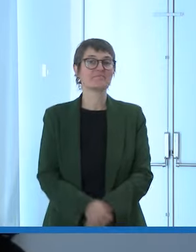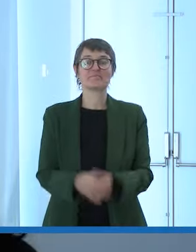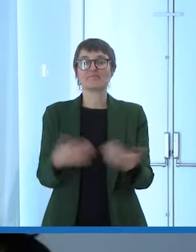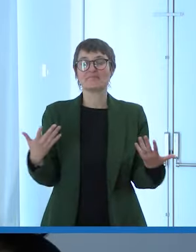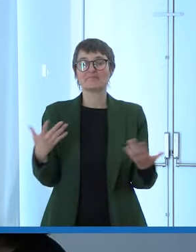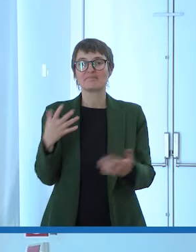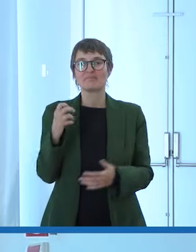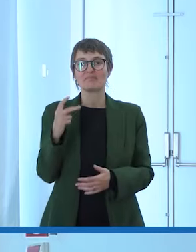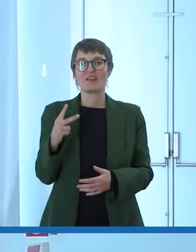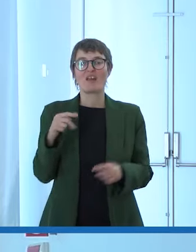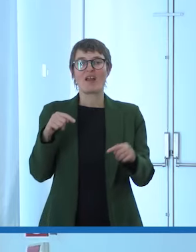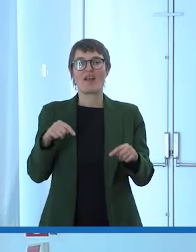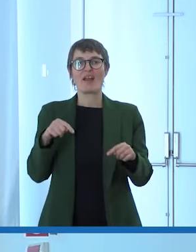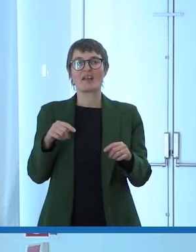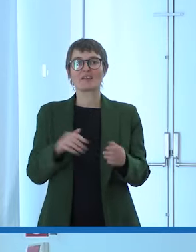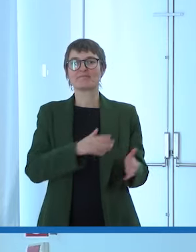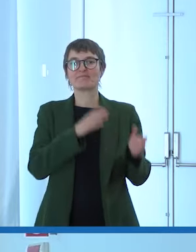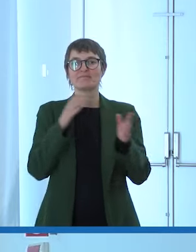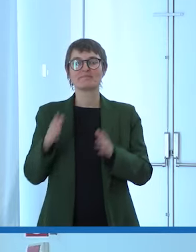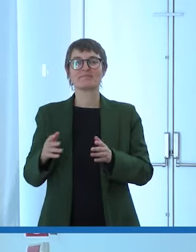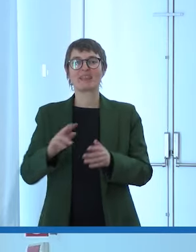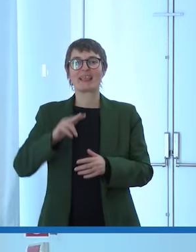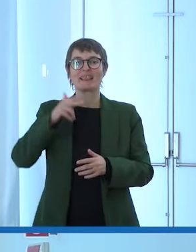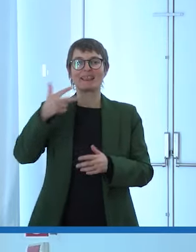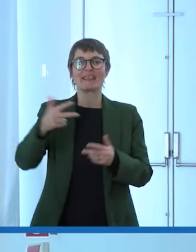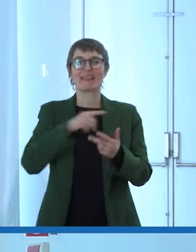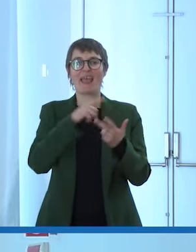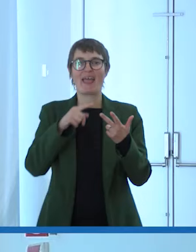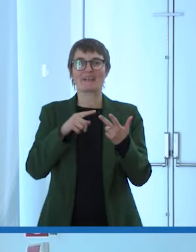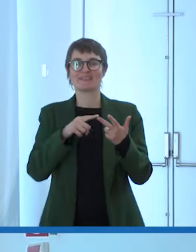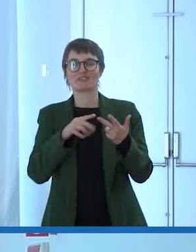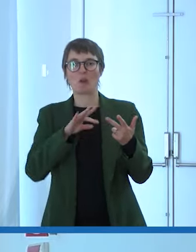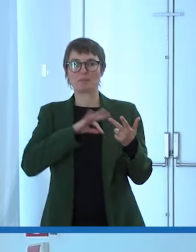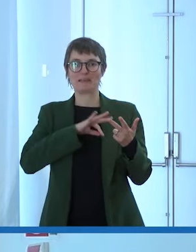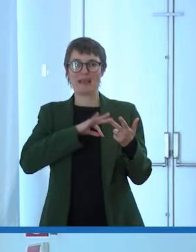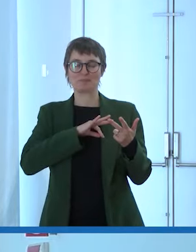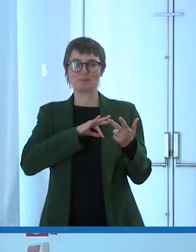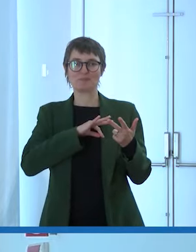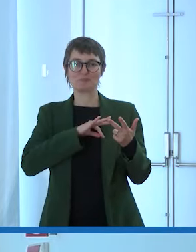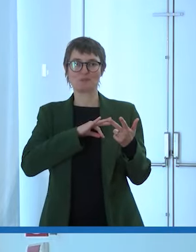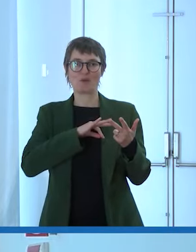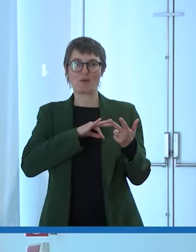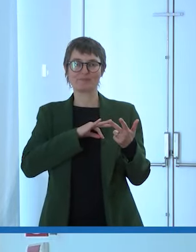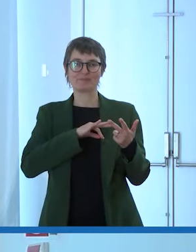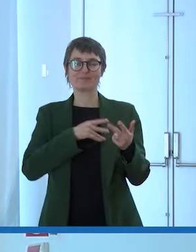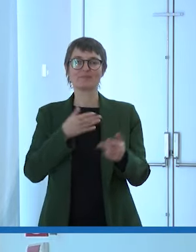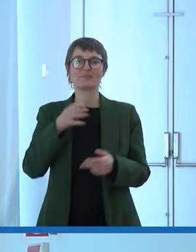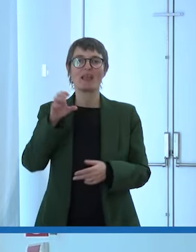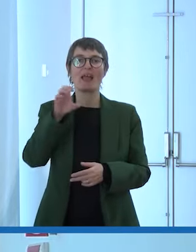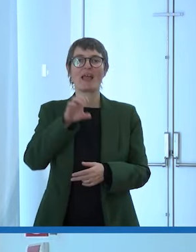passiamo al terzo classificato il terzo premio a Enrica